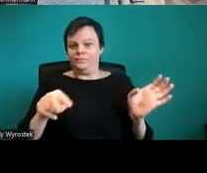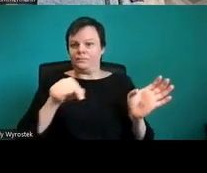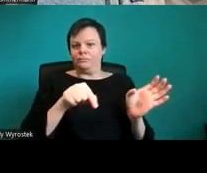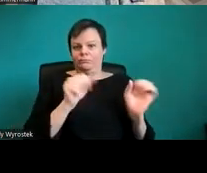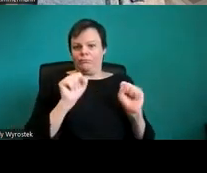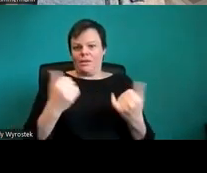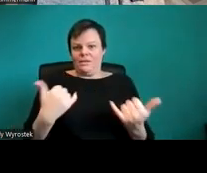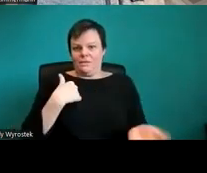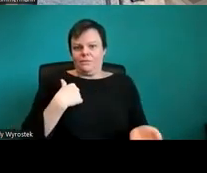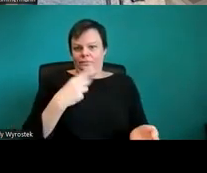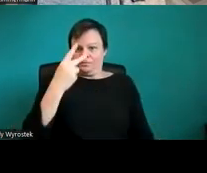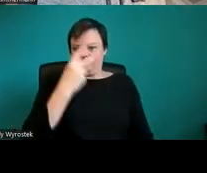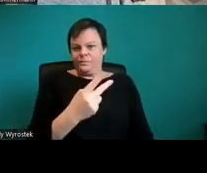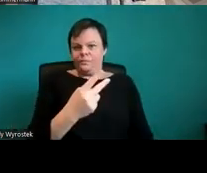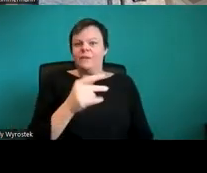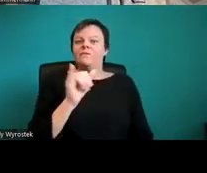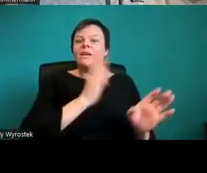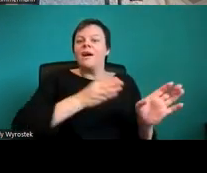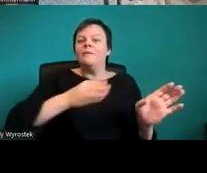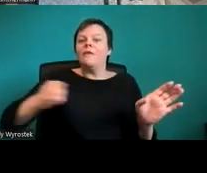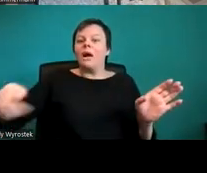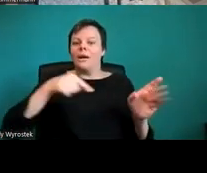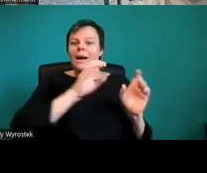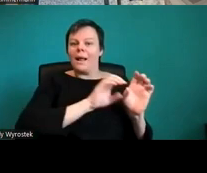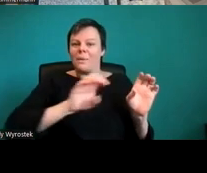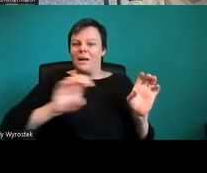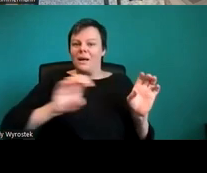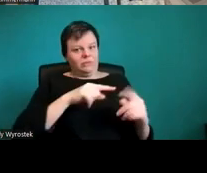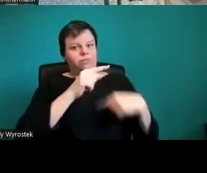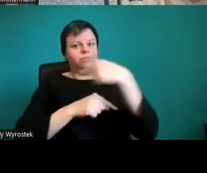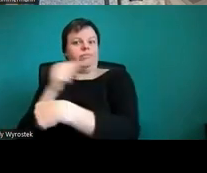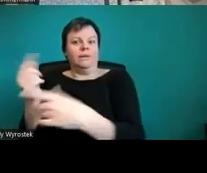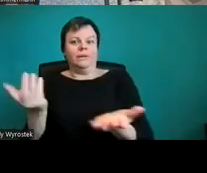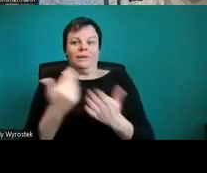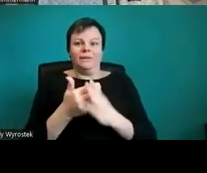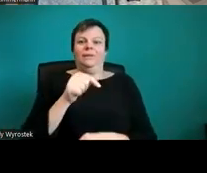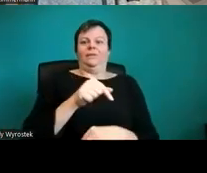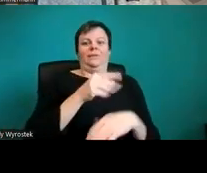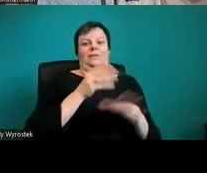Reihenfolge, wenn ich die Tab-Taste drücke. Also zuerst den Titel.